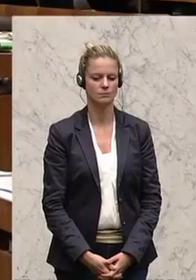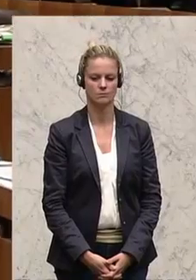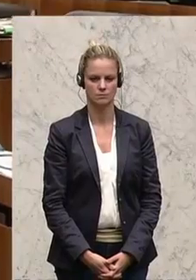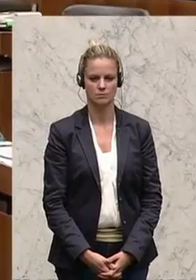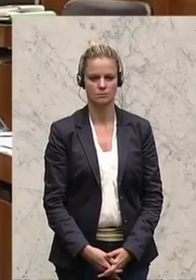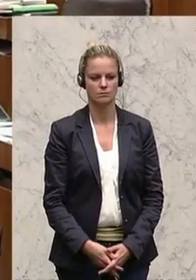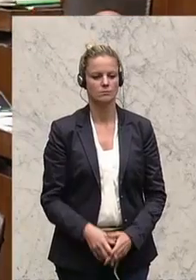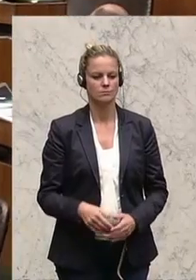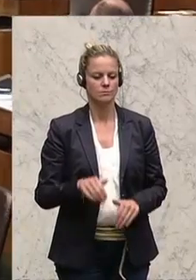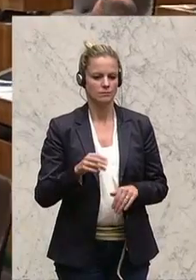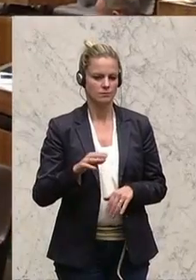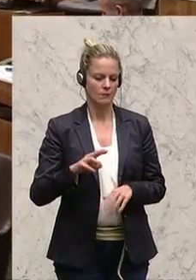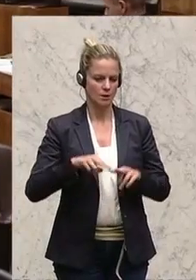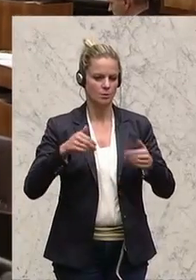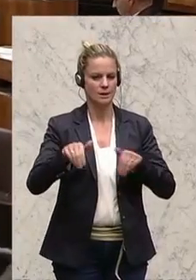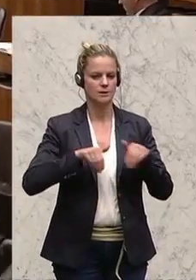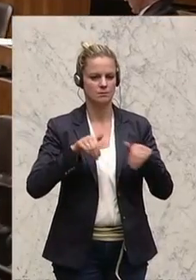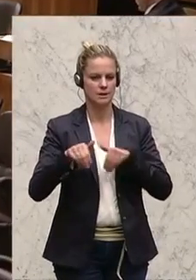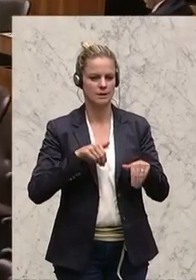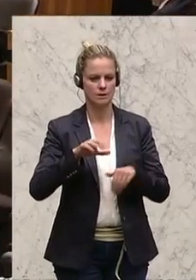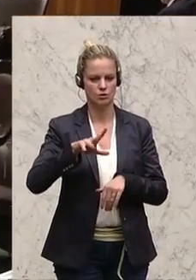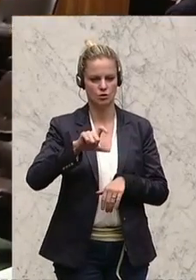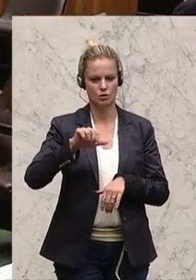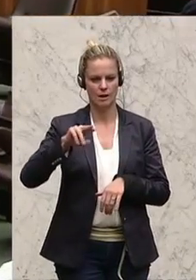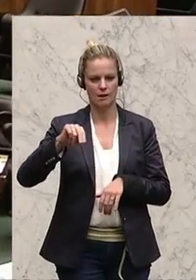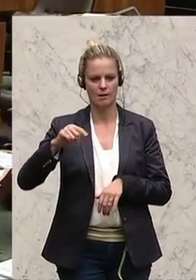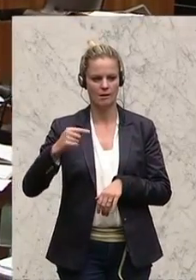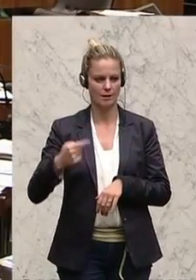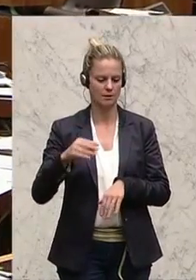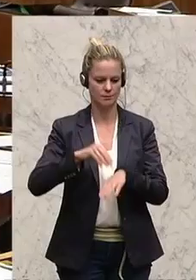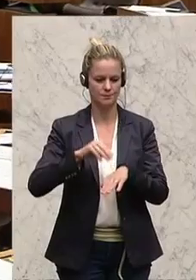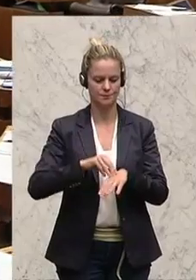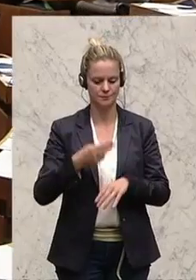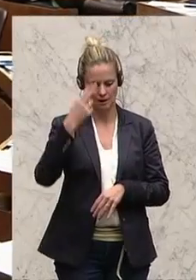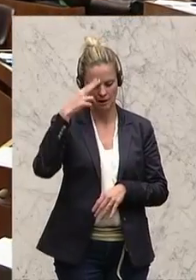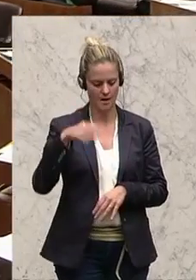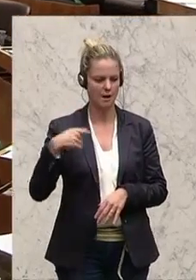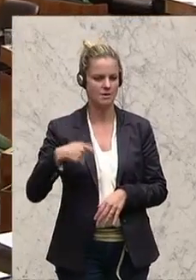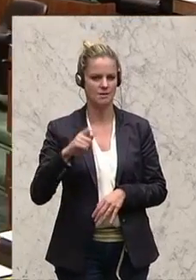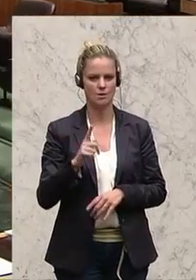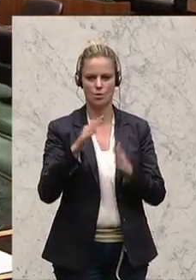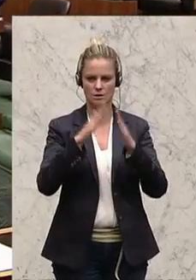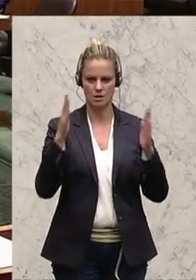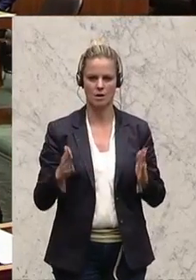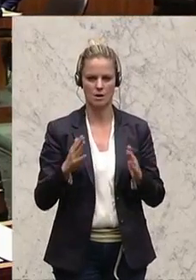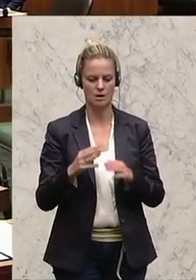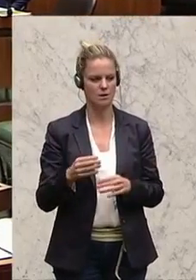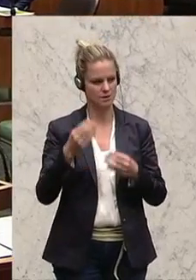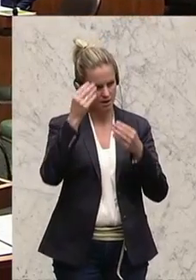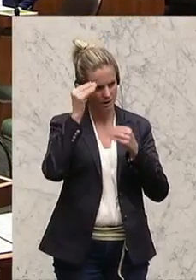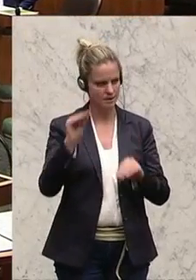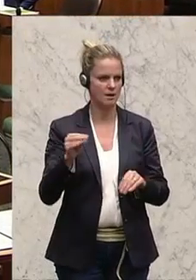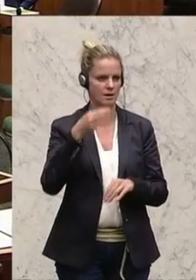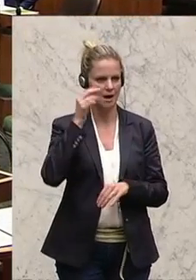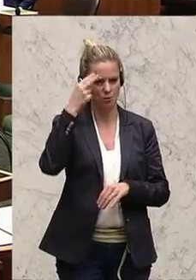Nach ihm hat sich der Finanzminister zu Wort gemeldet. Präsident, Herr Haus, geschätzte Damen und Herren,